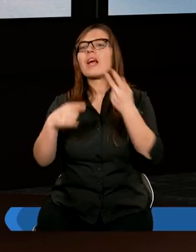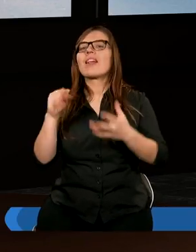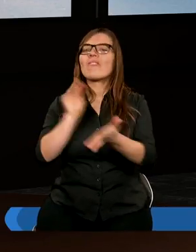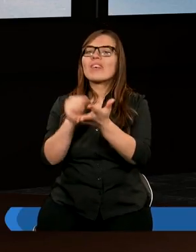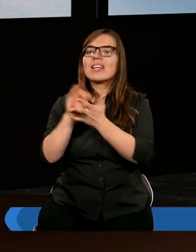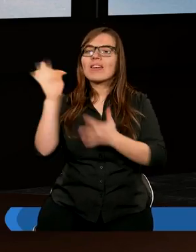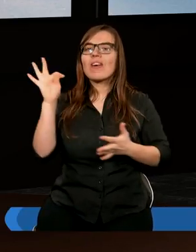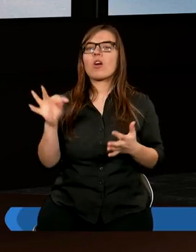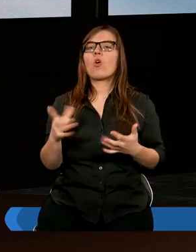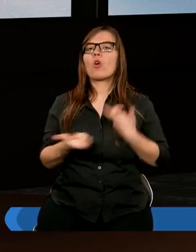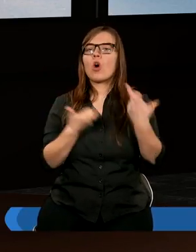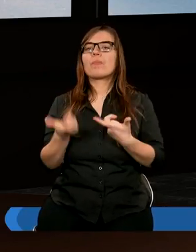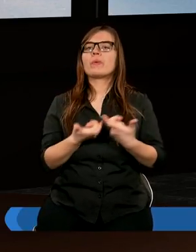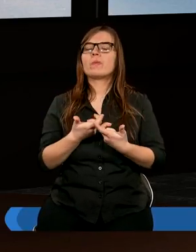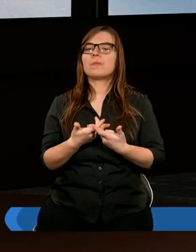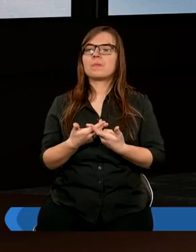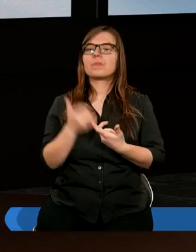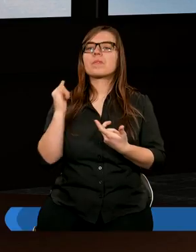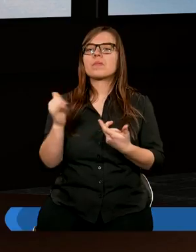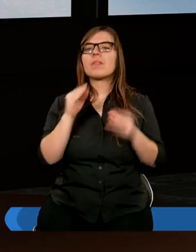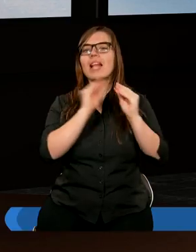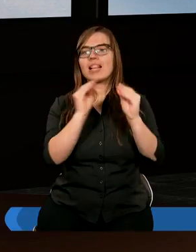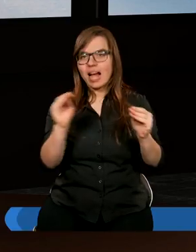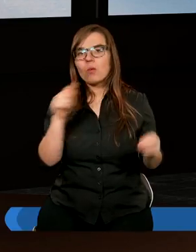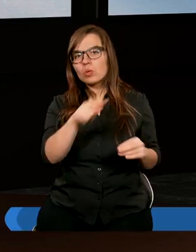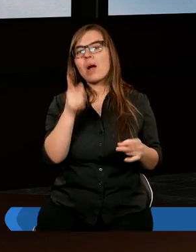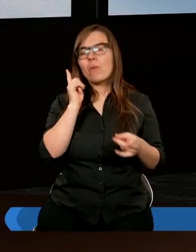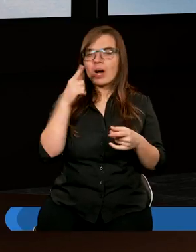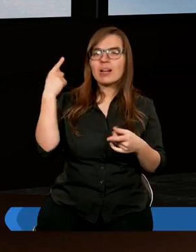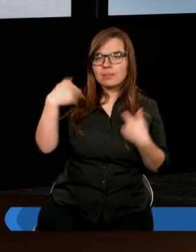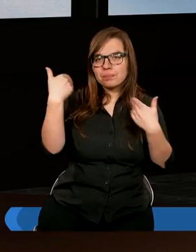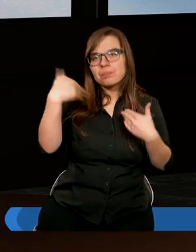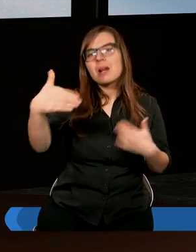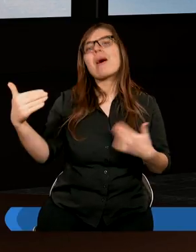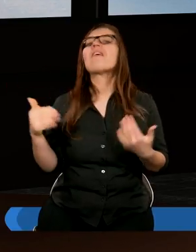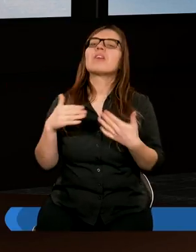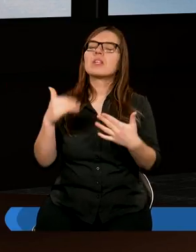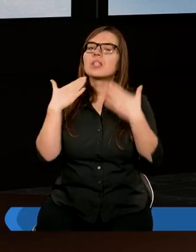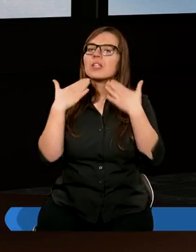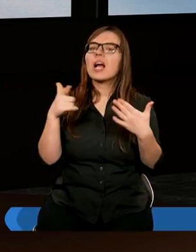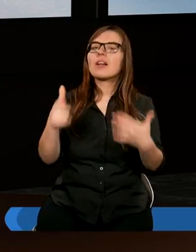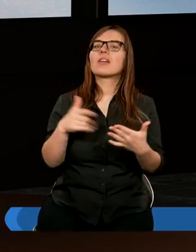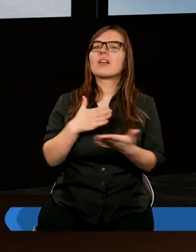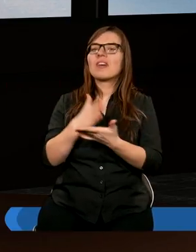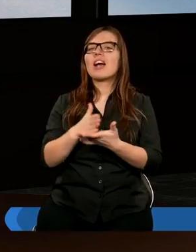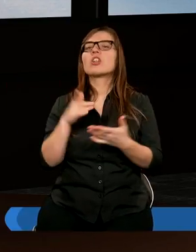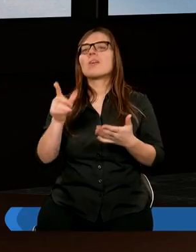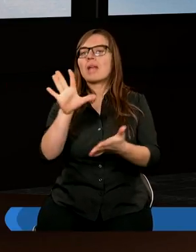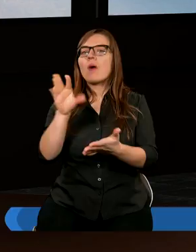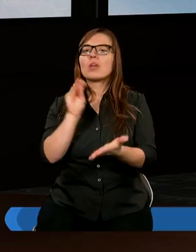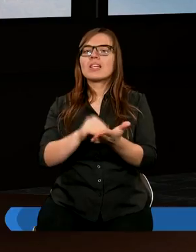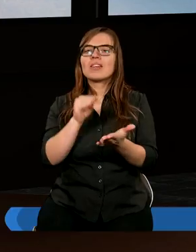swego nauczał je, kazał. Jezus również miał